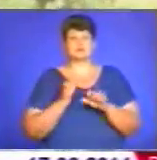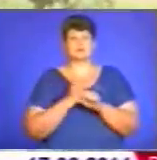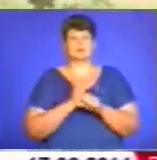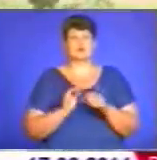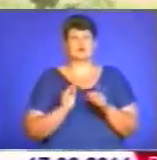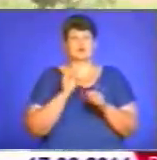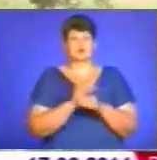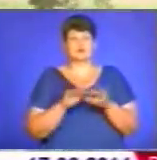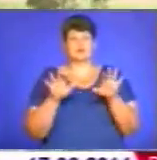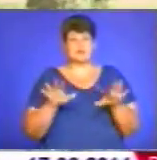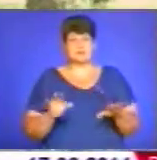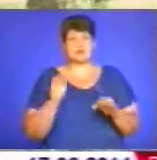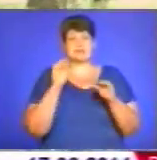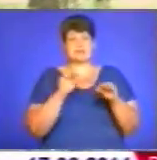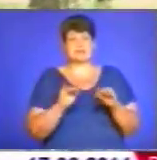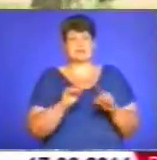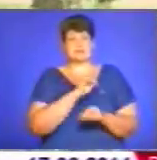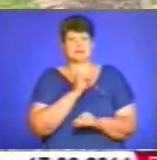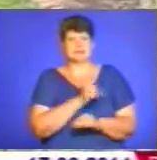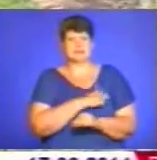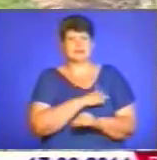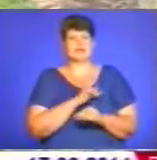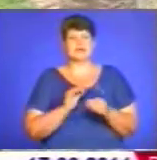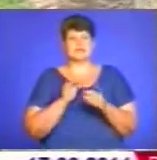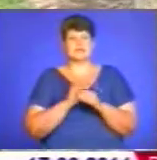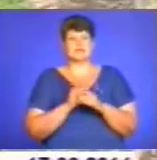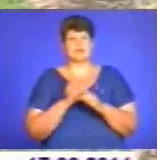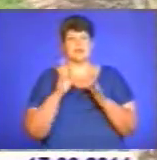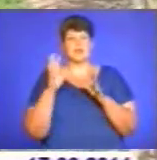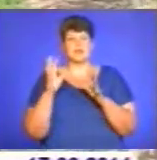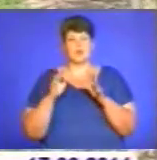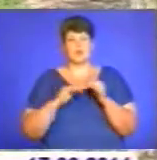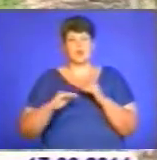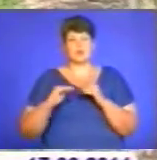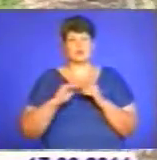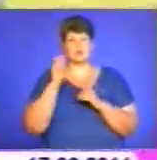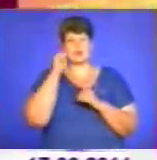місця, а й закладе міцний інвестиційний ґрунт для української економіки.